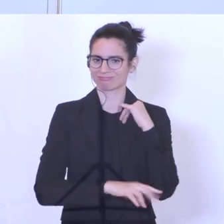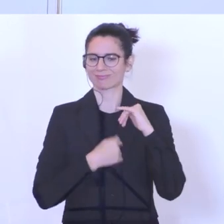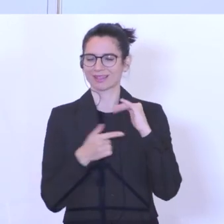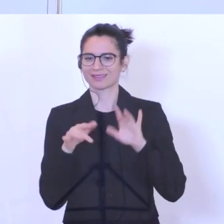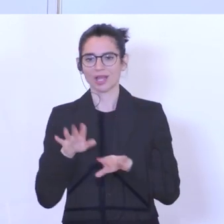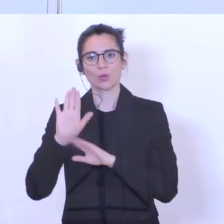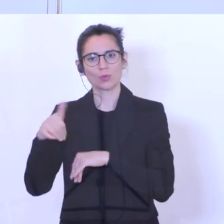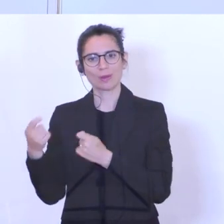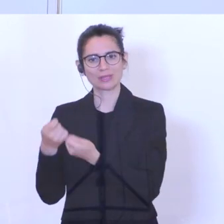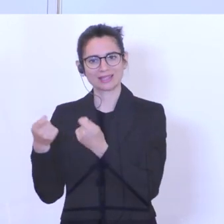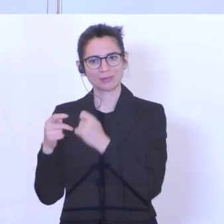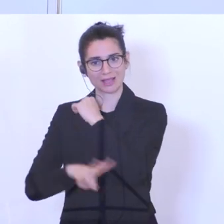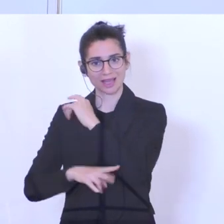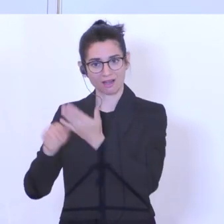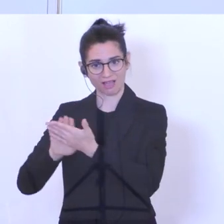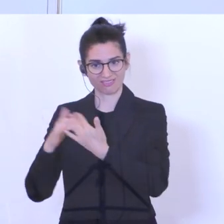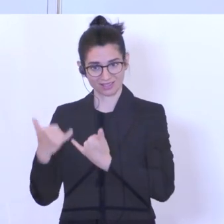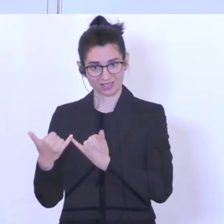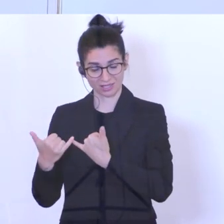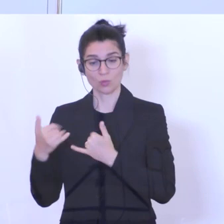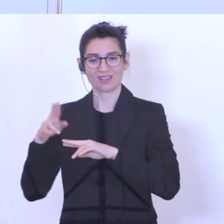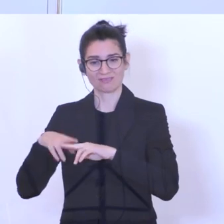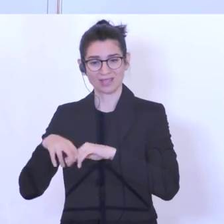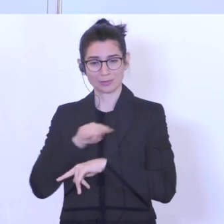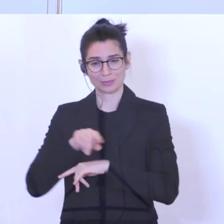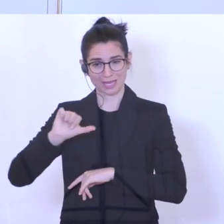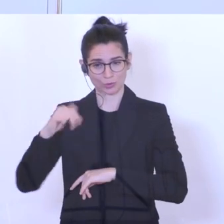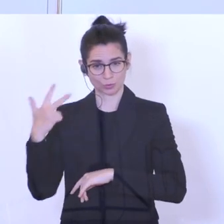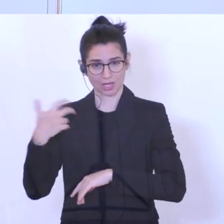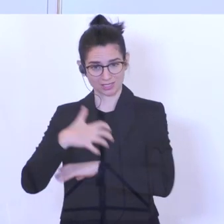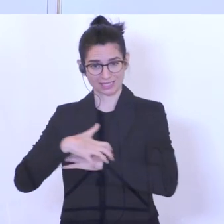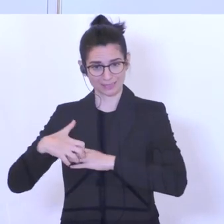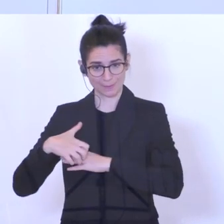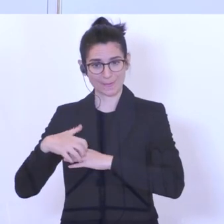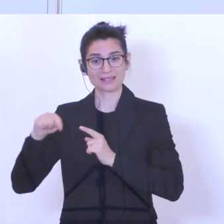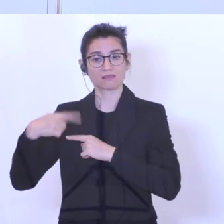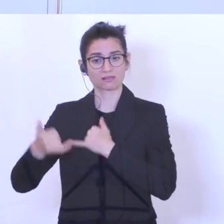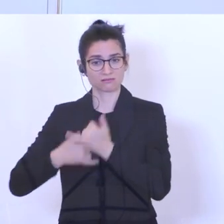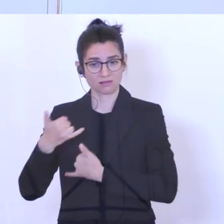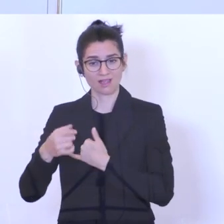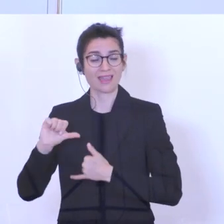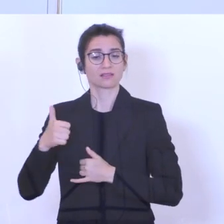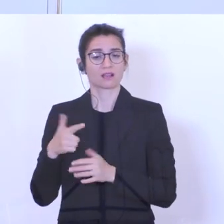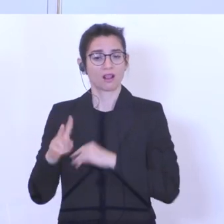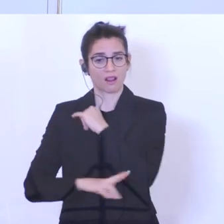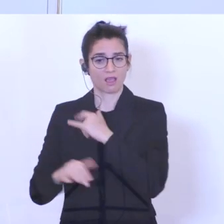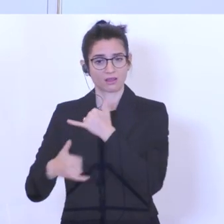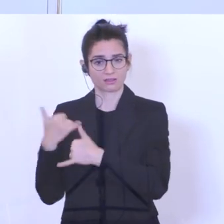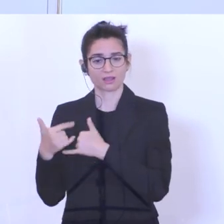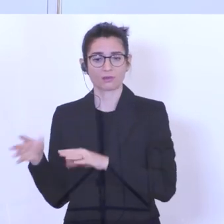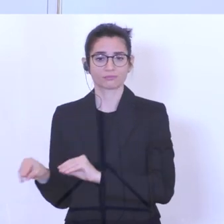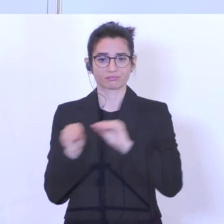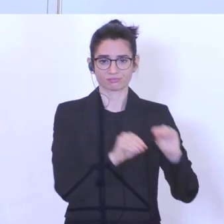der überbetrieblichen beginnen werden und wenn sie bis 31. März in ihrem ersten Lehrjahr in die Betriebe